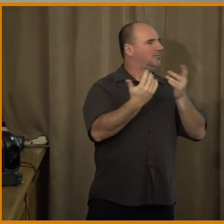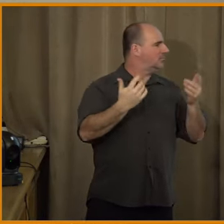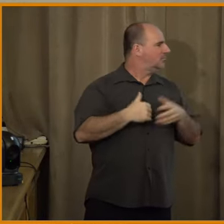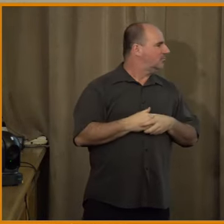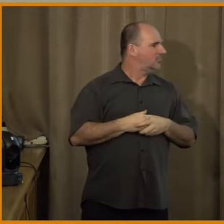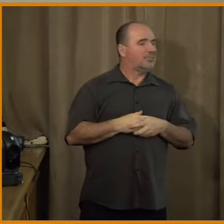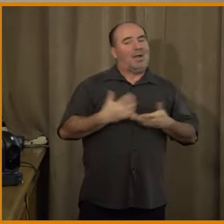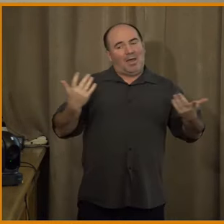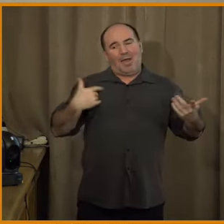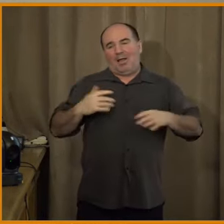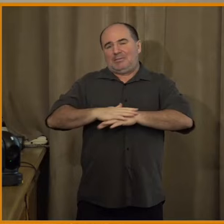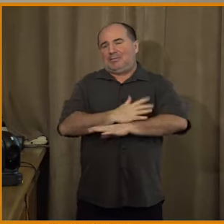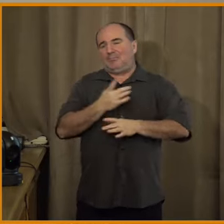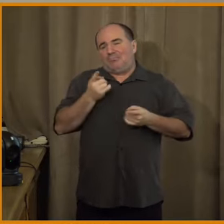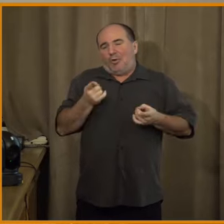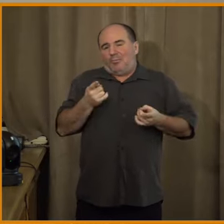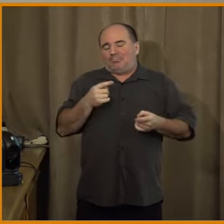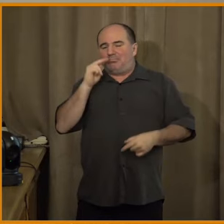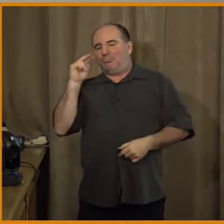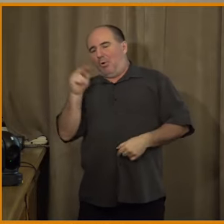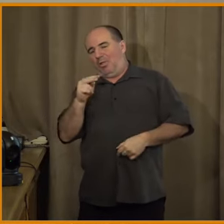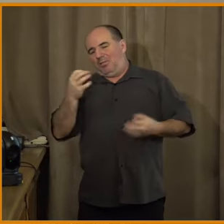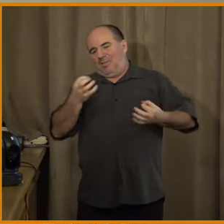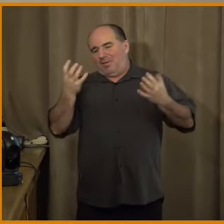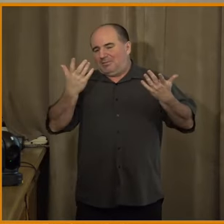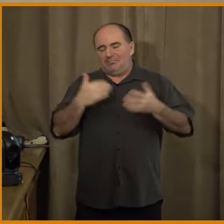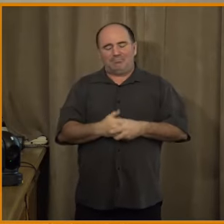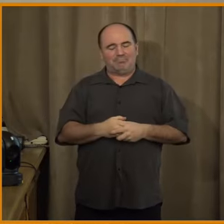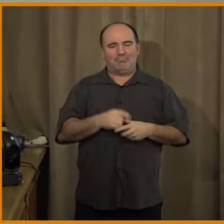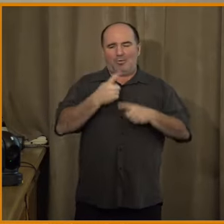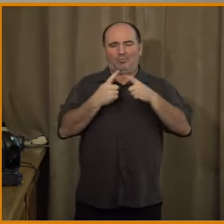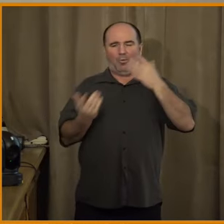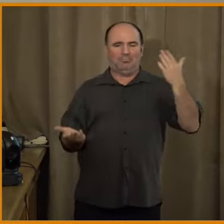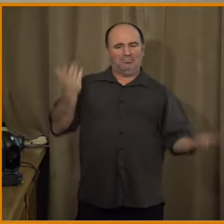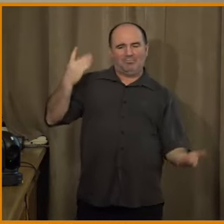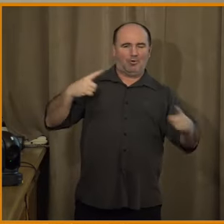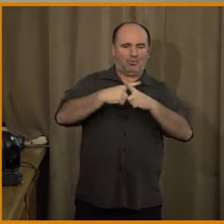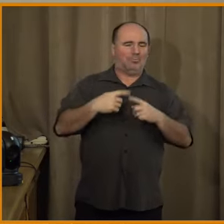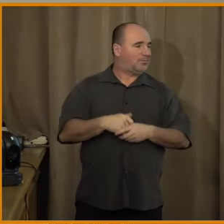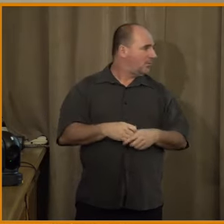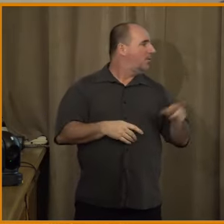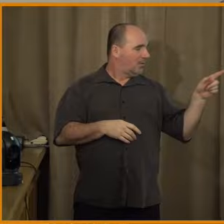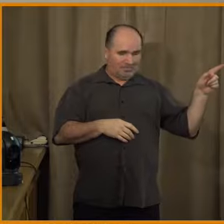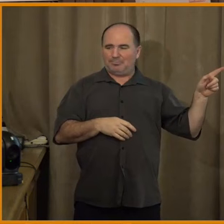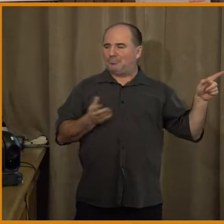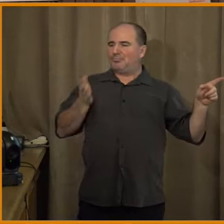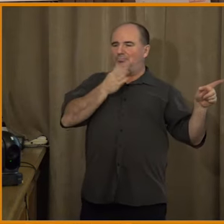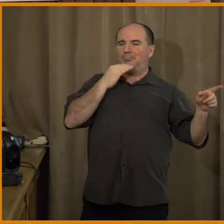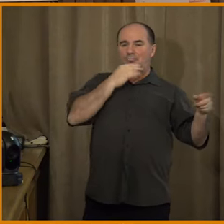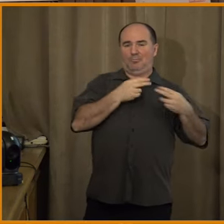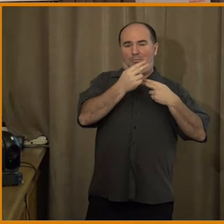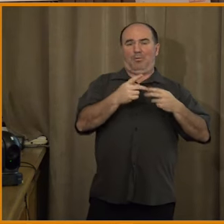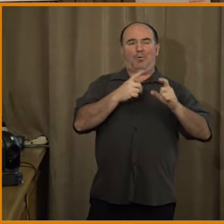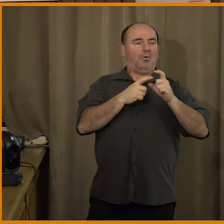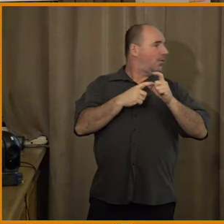praktický pohled na věc. Ale je to něco. Tak byl to každého opět trošku smutný pohled na věc. A pan